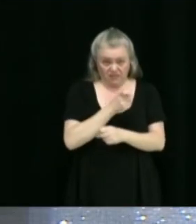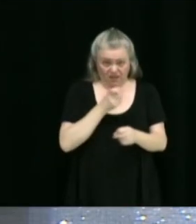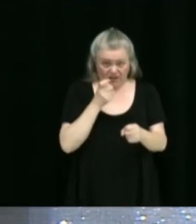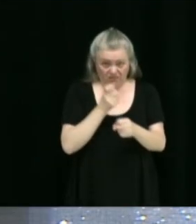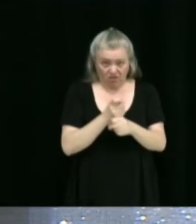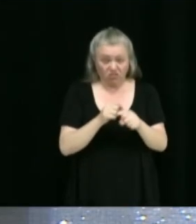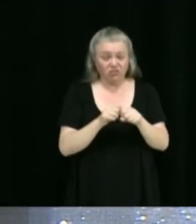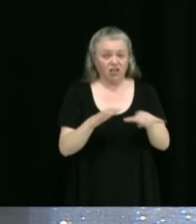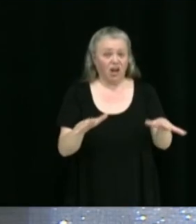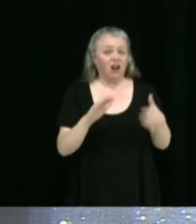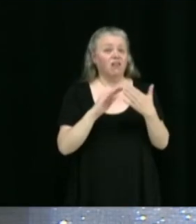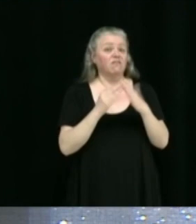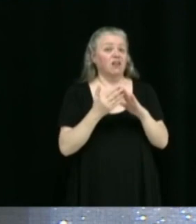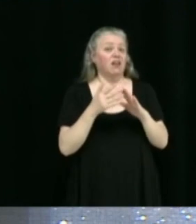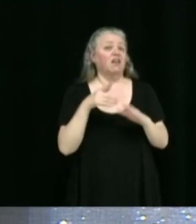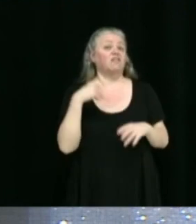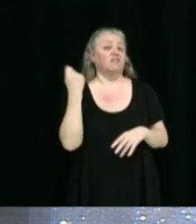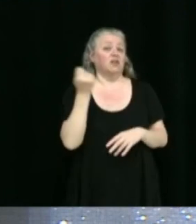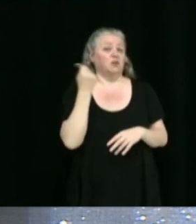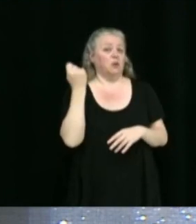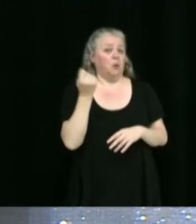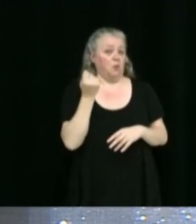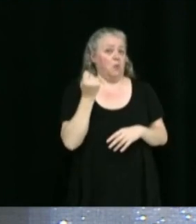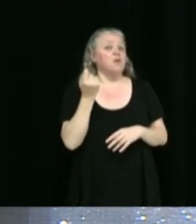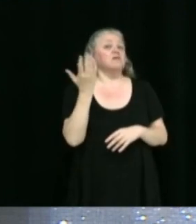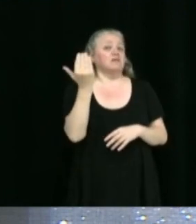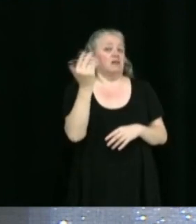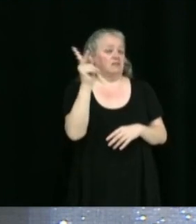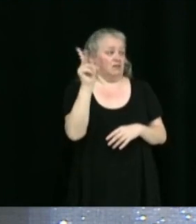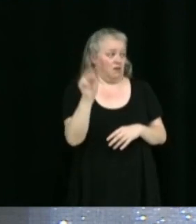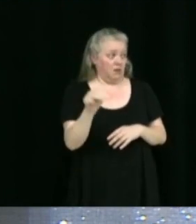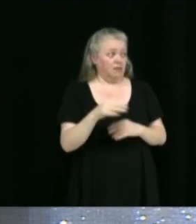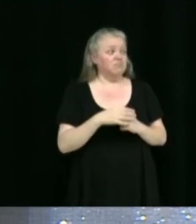Victoriaville parcourra le 15 kilomètres. Oui!